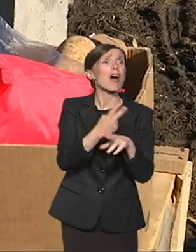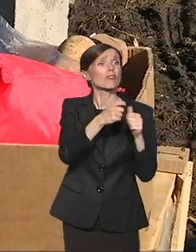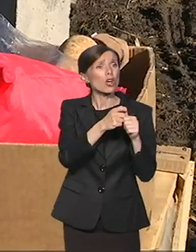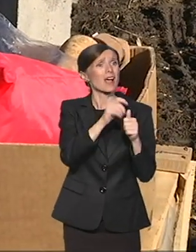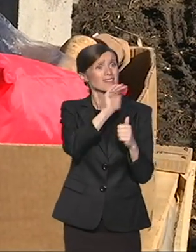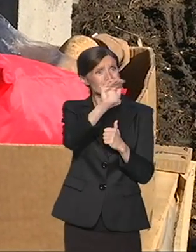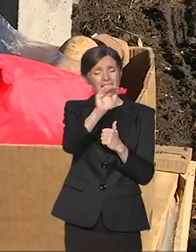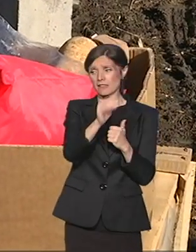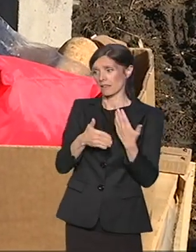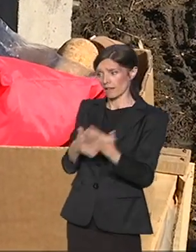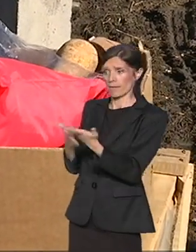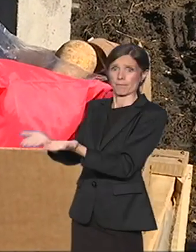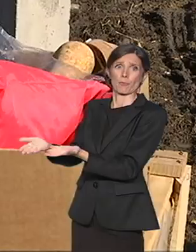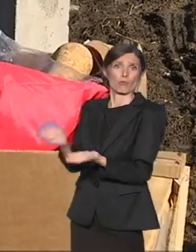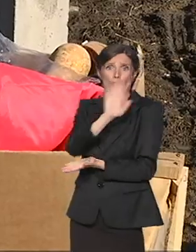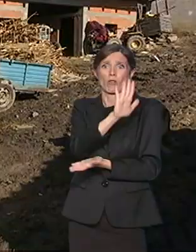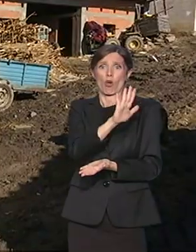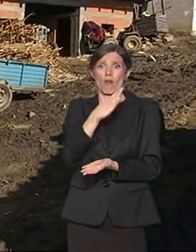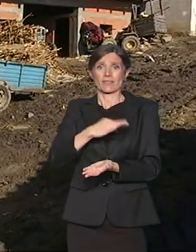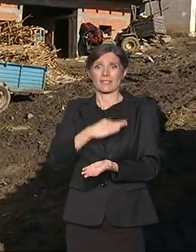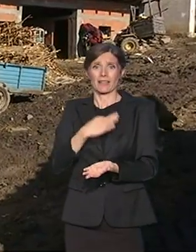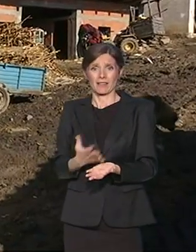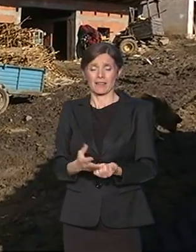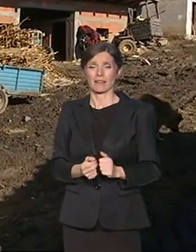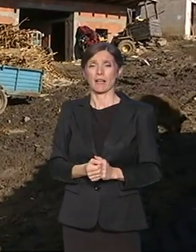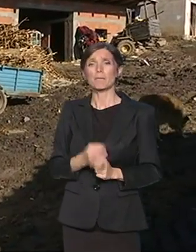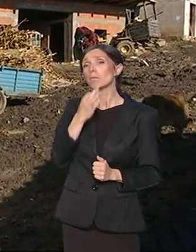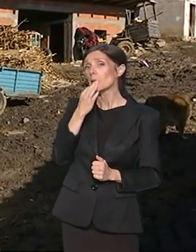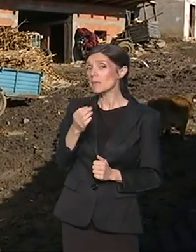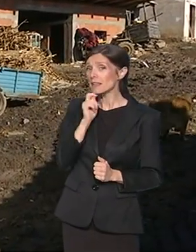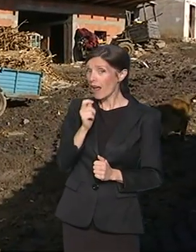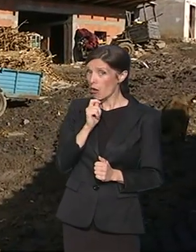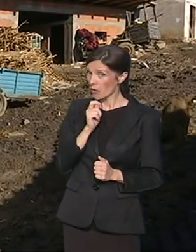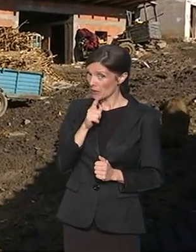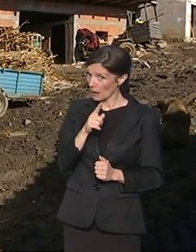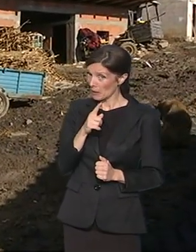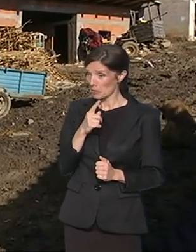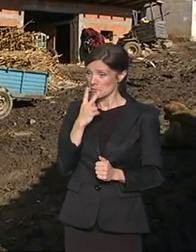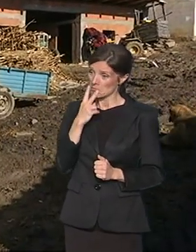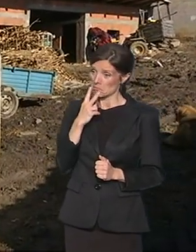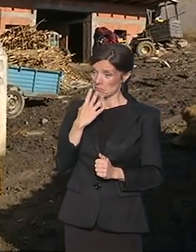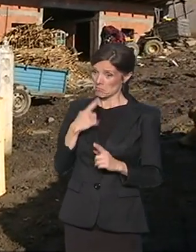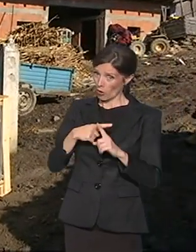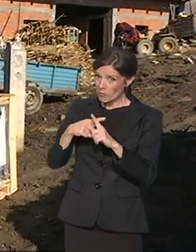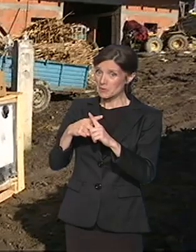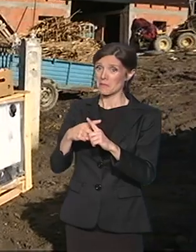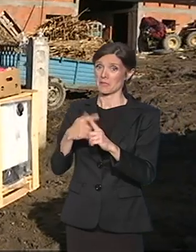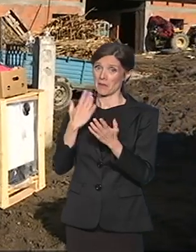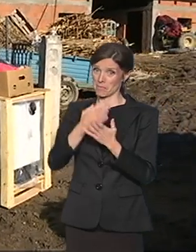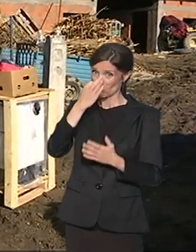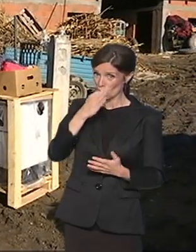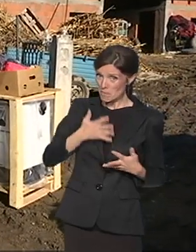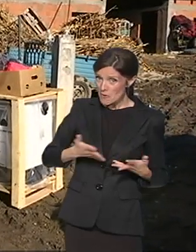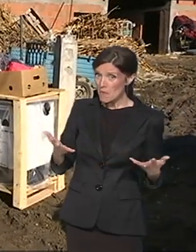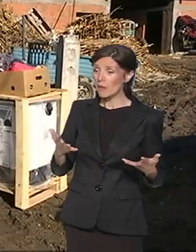koje su za to i zadužene. Imali mjesto optimizmu? Hoće li biti bolje za mlade bračne parove,